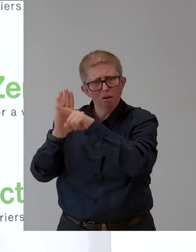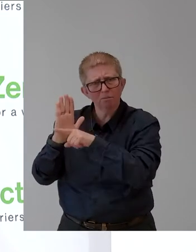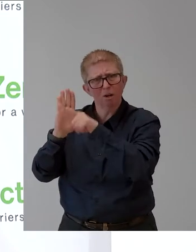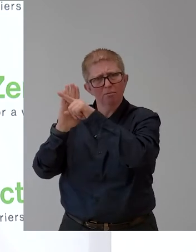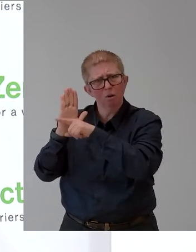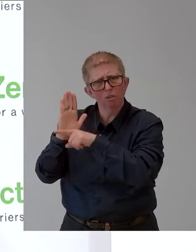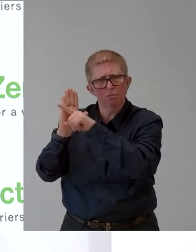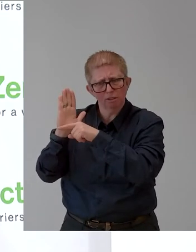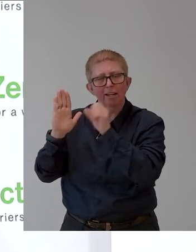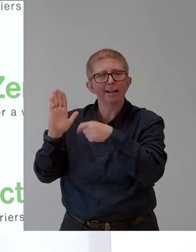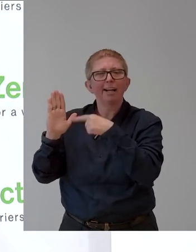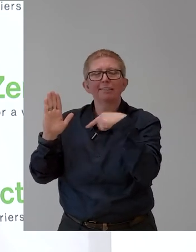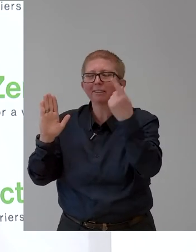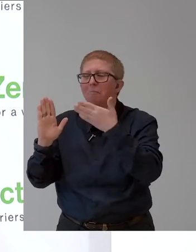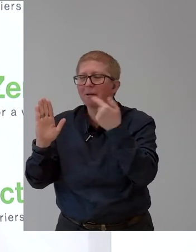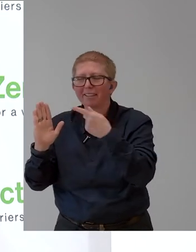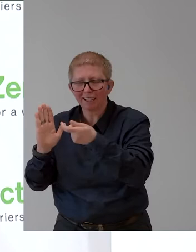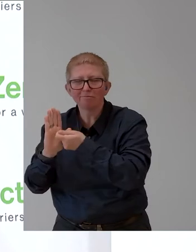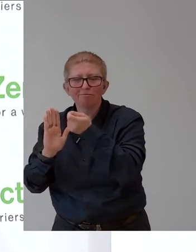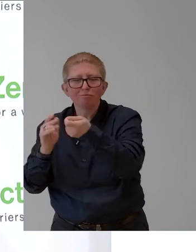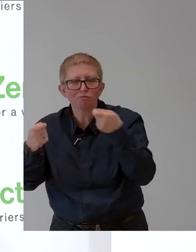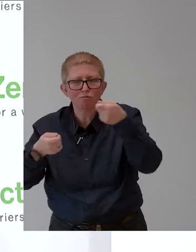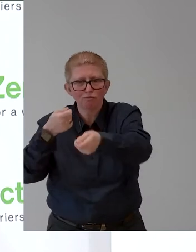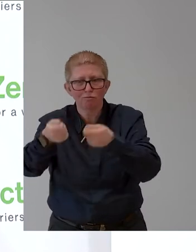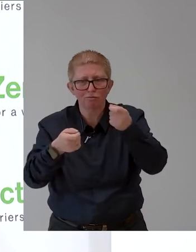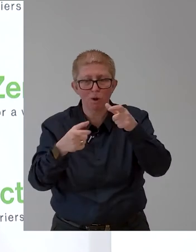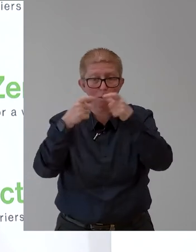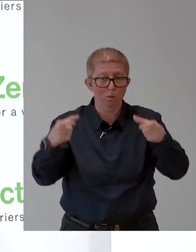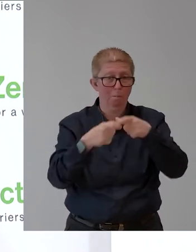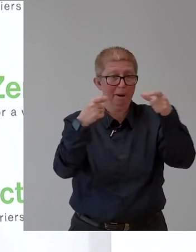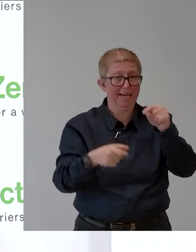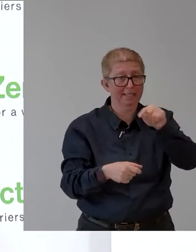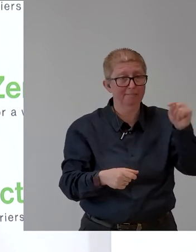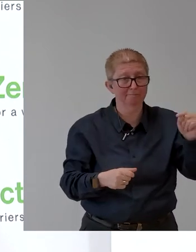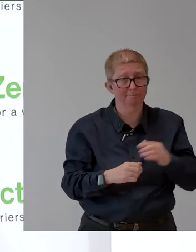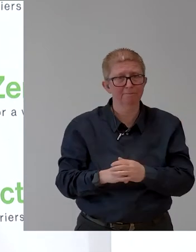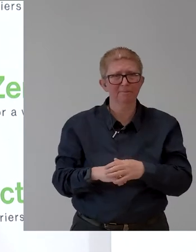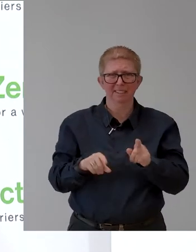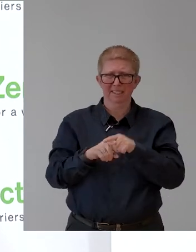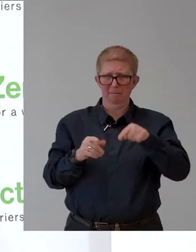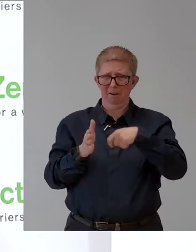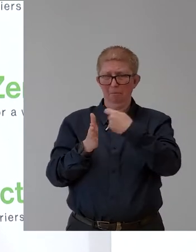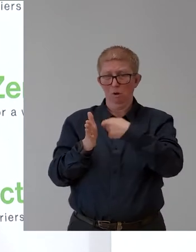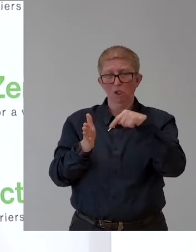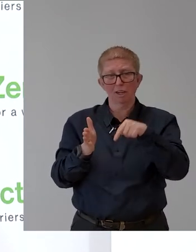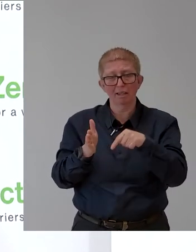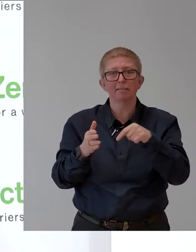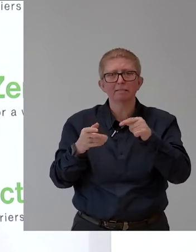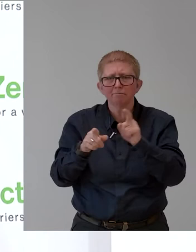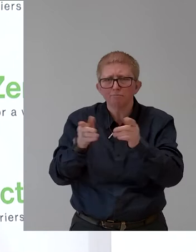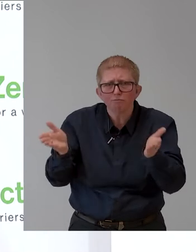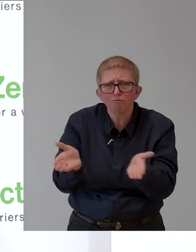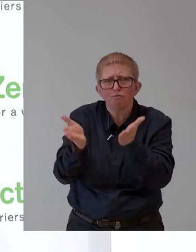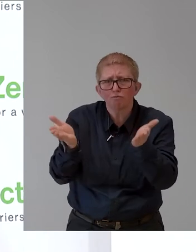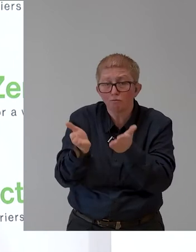dadurch durch diese zusätzlichen Mittel im Bereich der Projektförderungen, bei den bestehenden Projektförderungen Verbesserungen vornehmen und um